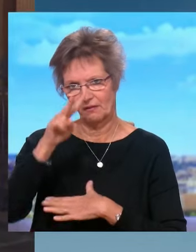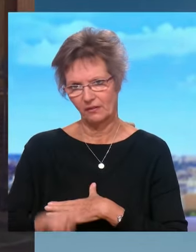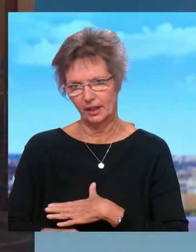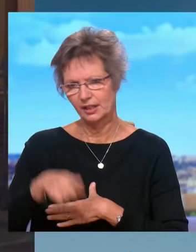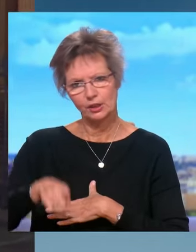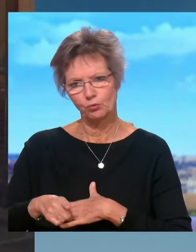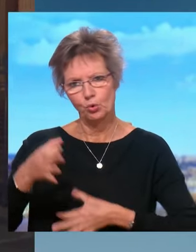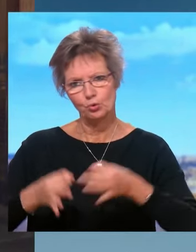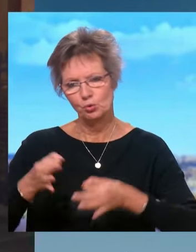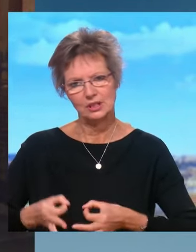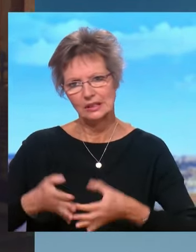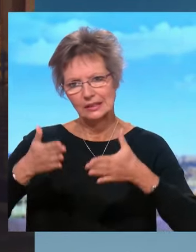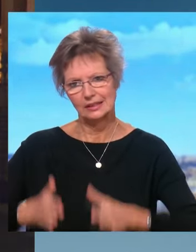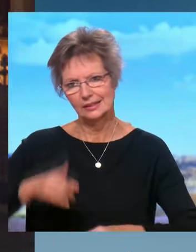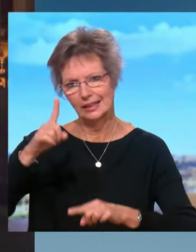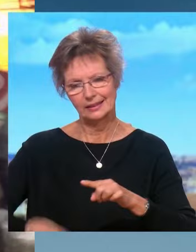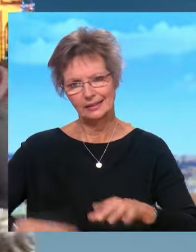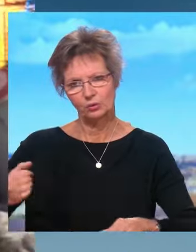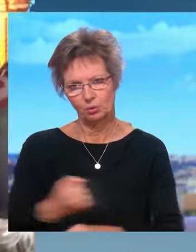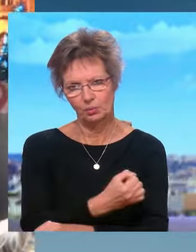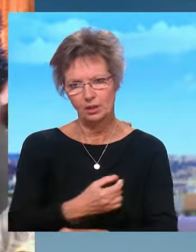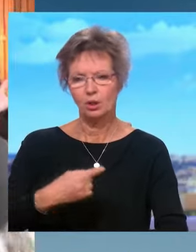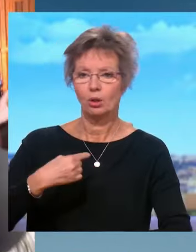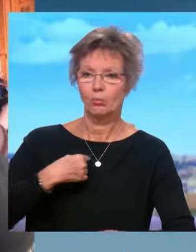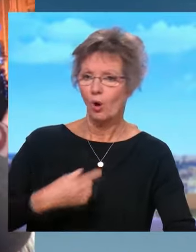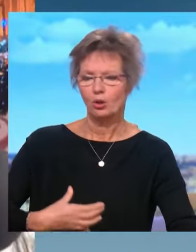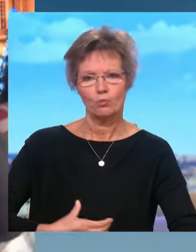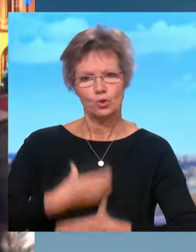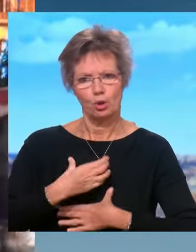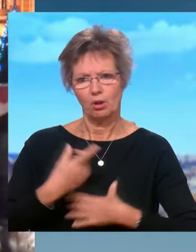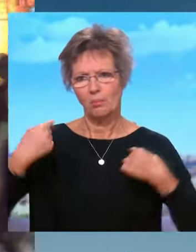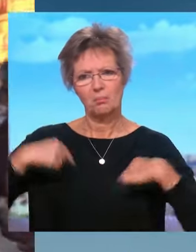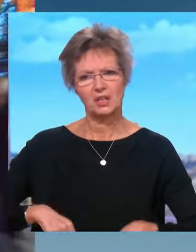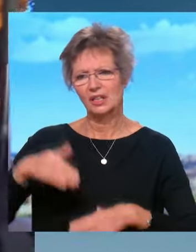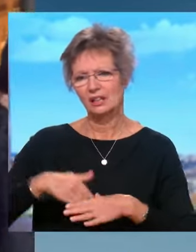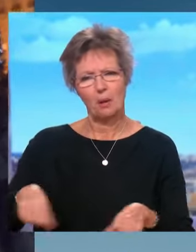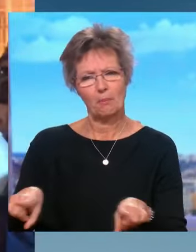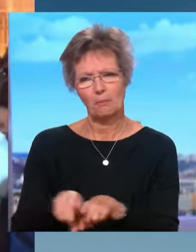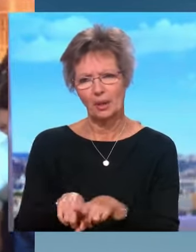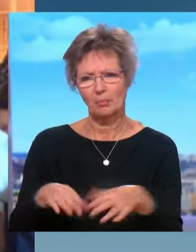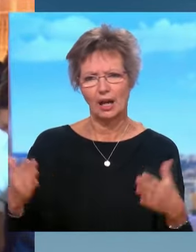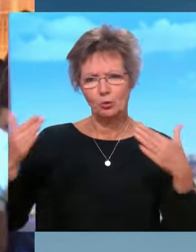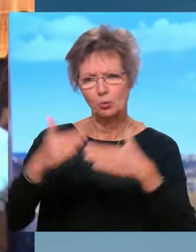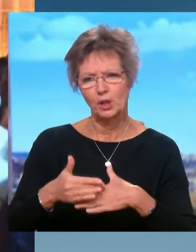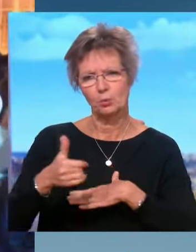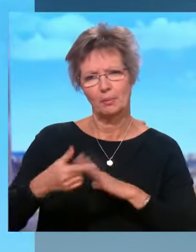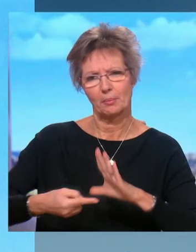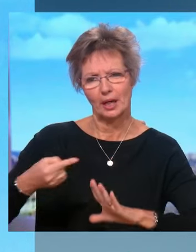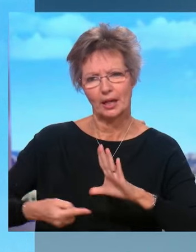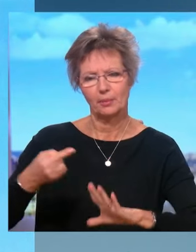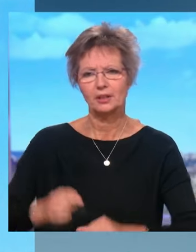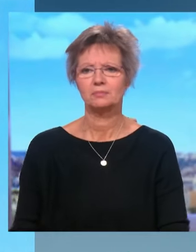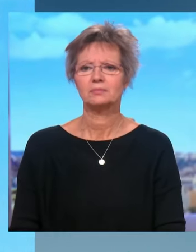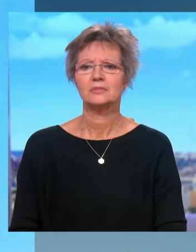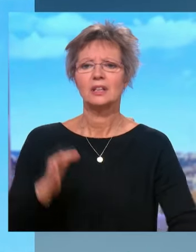décision judiciaire. Je suis tout aussi scandalisé que le ministre l'a pu le dire lors de notre séance cette nuit en commission des lois. Un tribunal